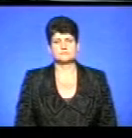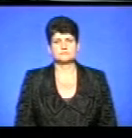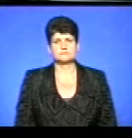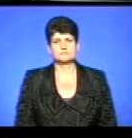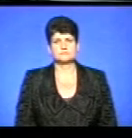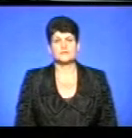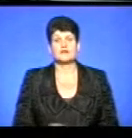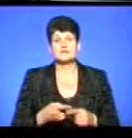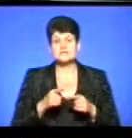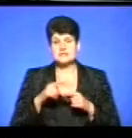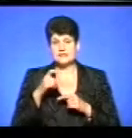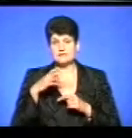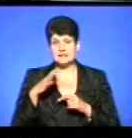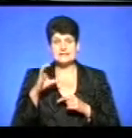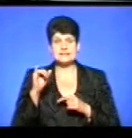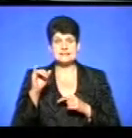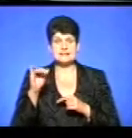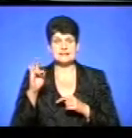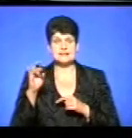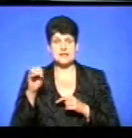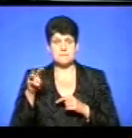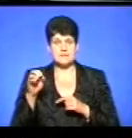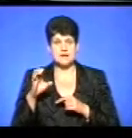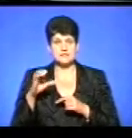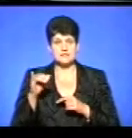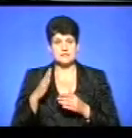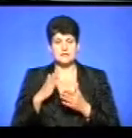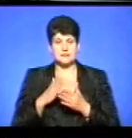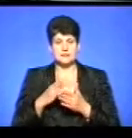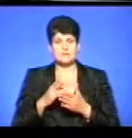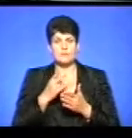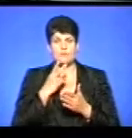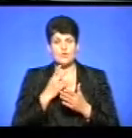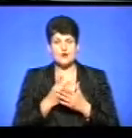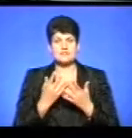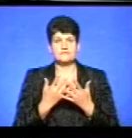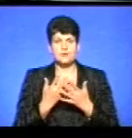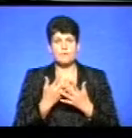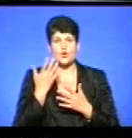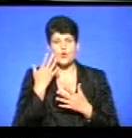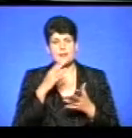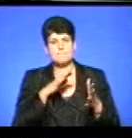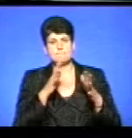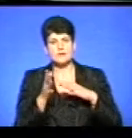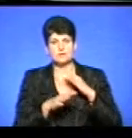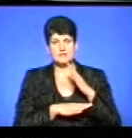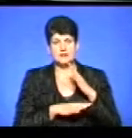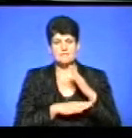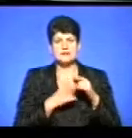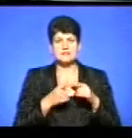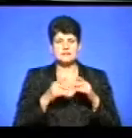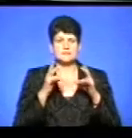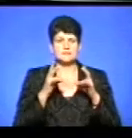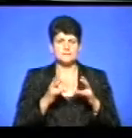У ці хвилини у Сінема Сіті відбувається допрем'єрний показ фільму «Коли падають дерева» Марисі Нікітюк. Це драматичний